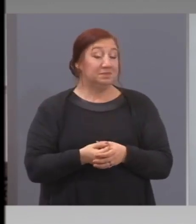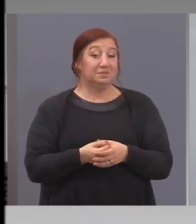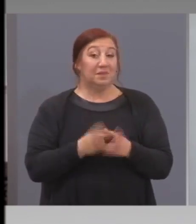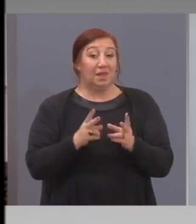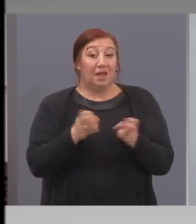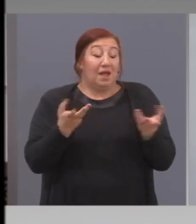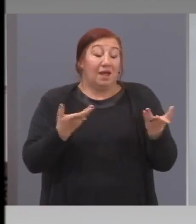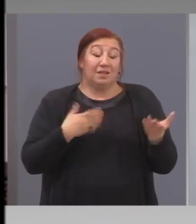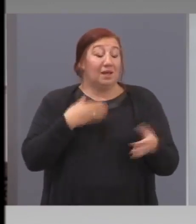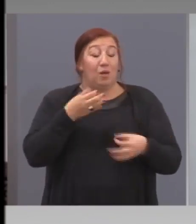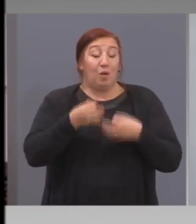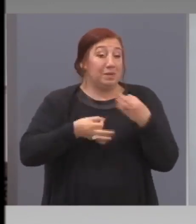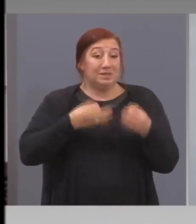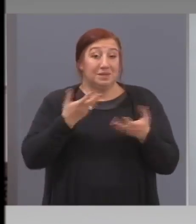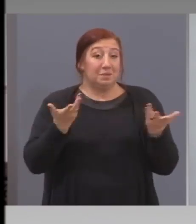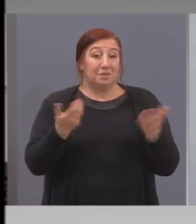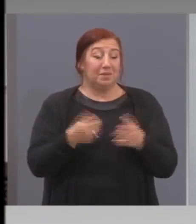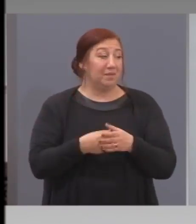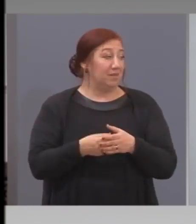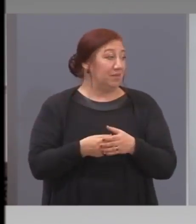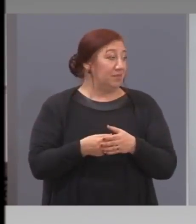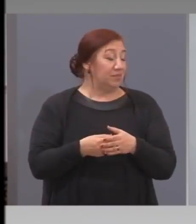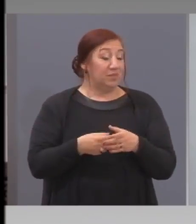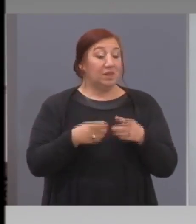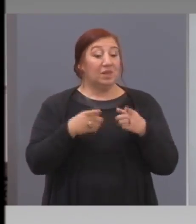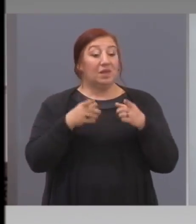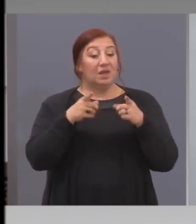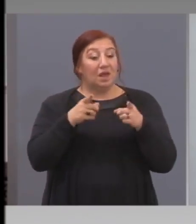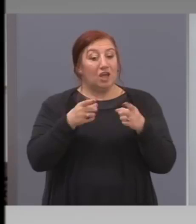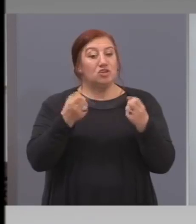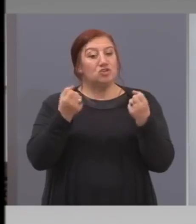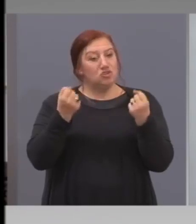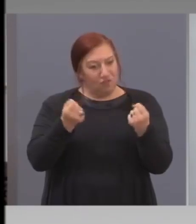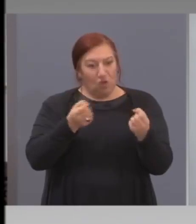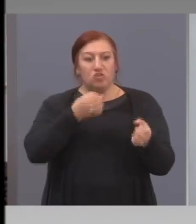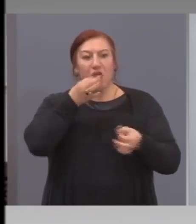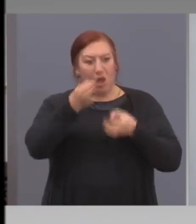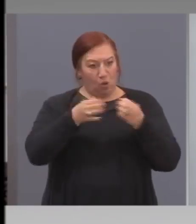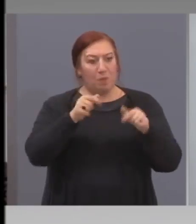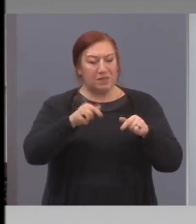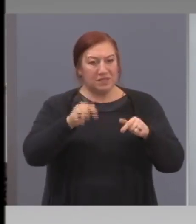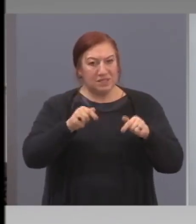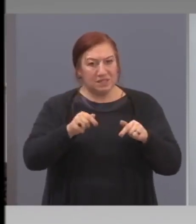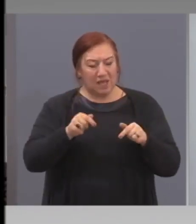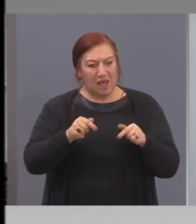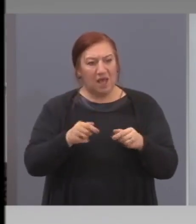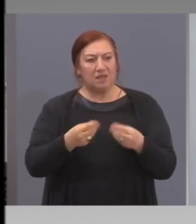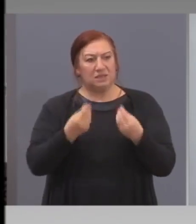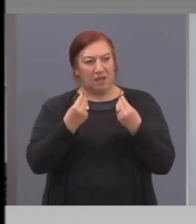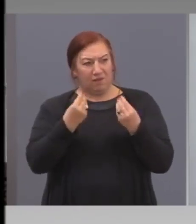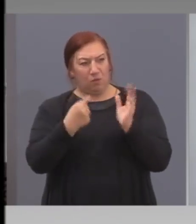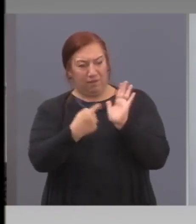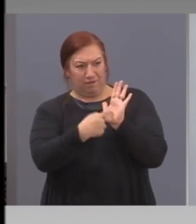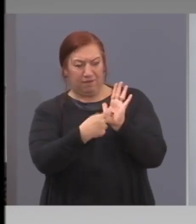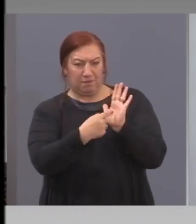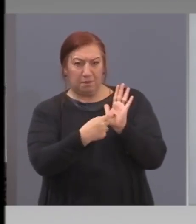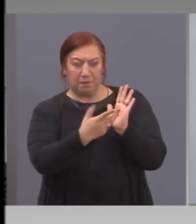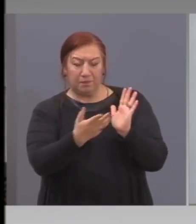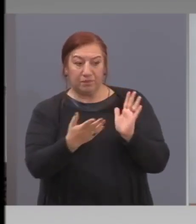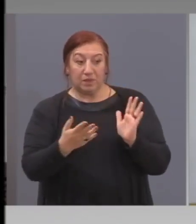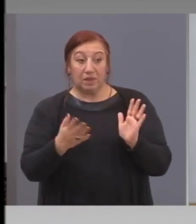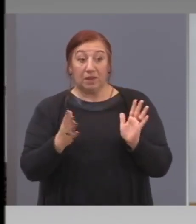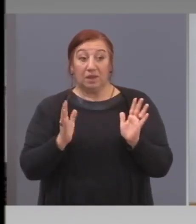Как да му обясниш? Хоба, че живота ни го обясни сега една такъв хубав обем, че